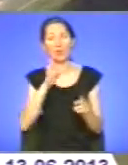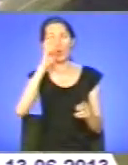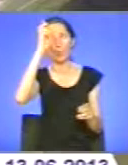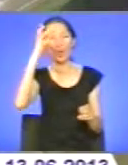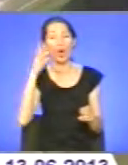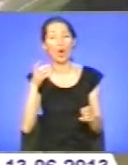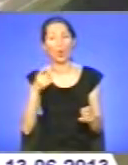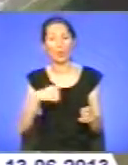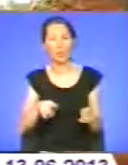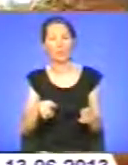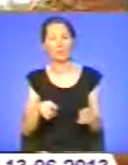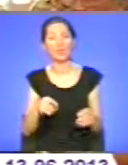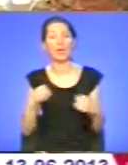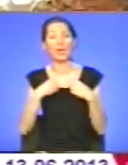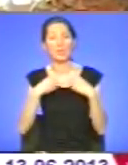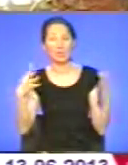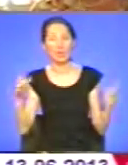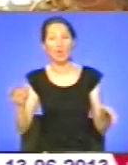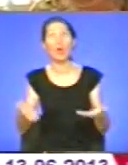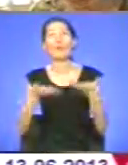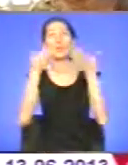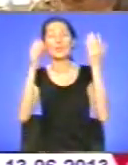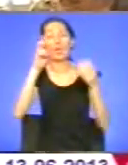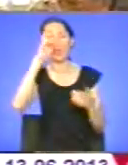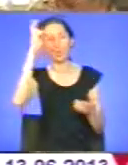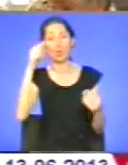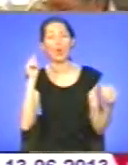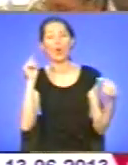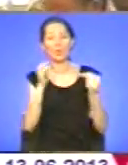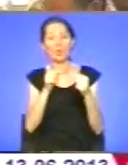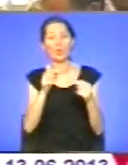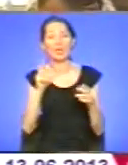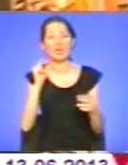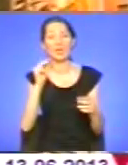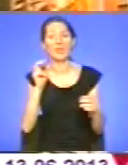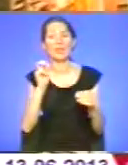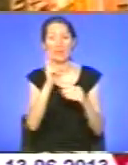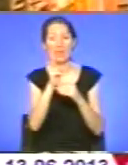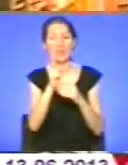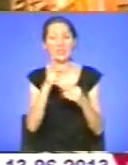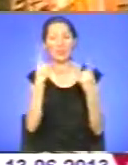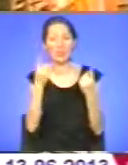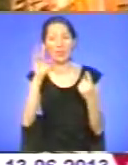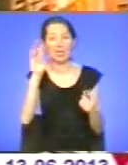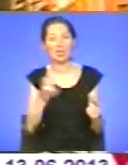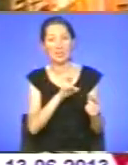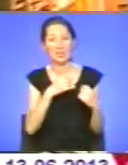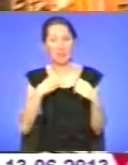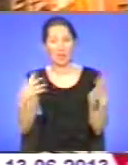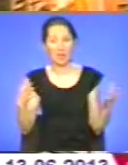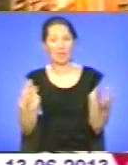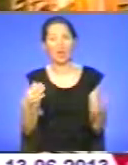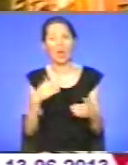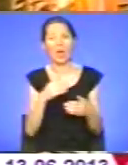Свято Вознесіння Господнього належить до числа 12 найбільших свят у церковному календарі і безпосередньо пов'язане із